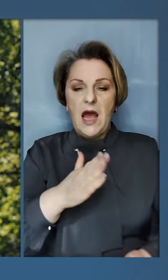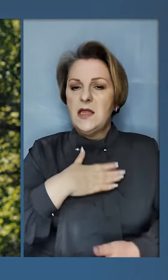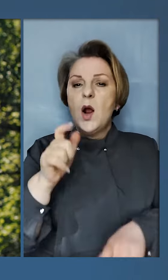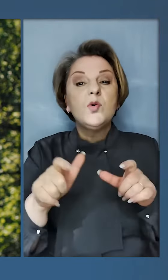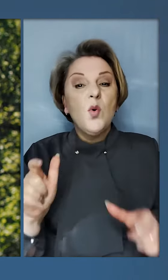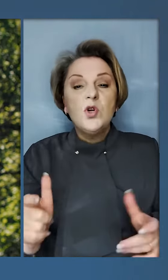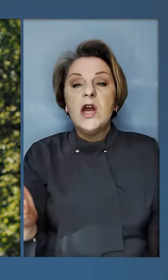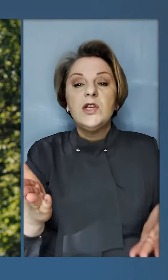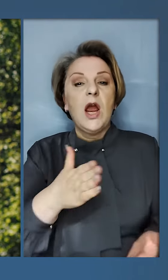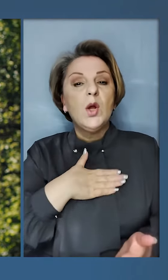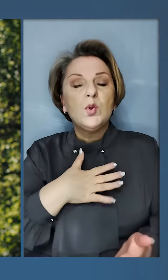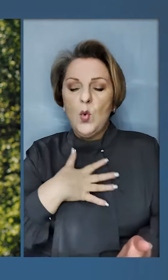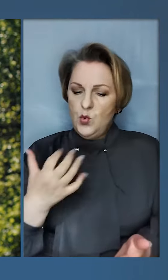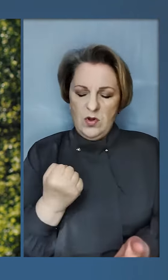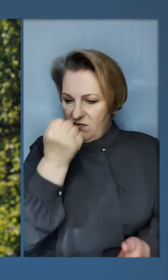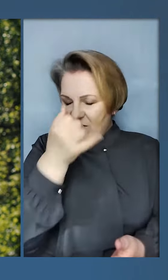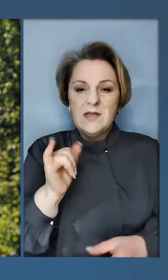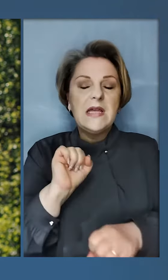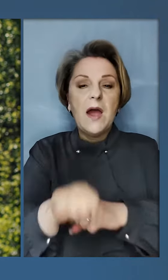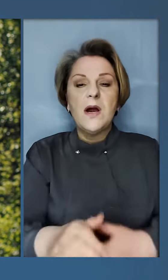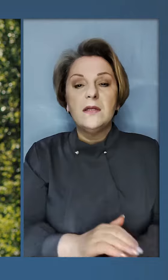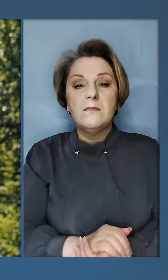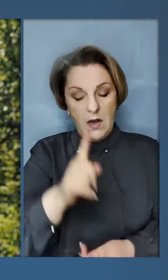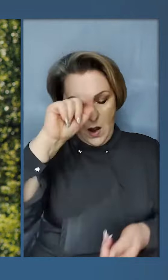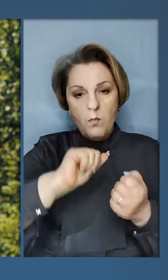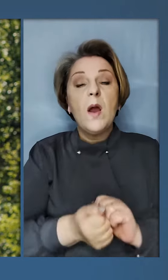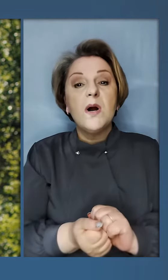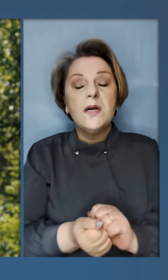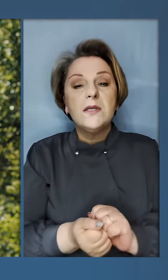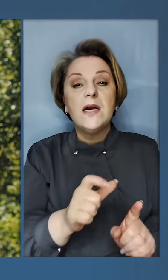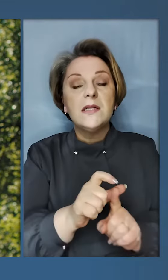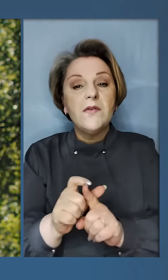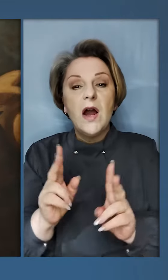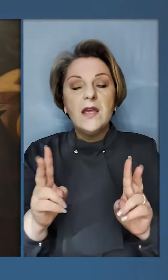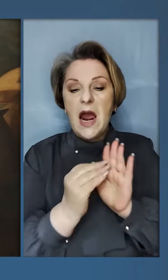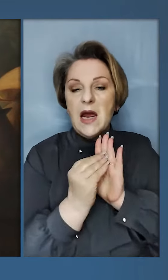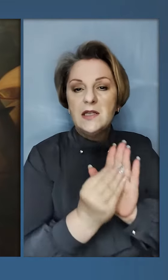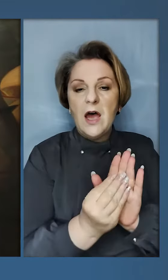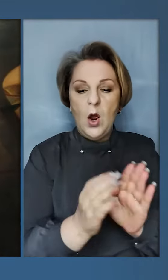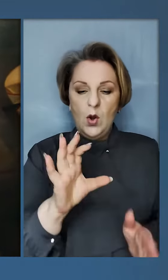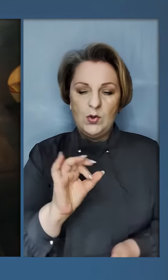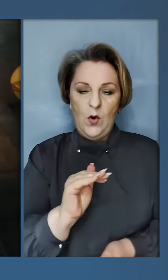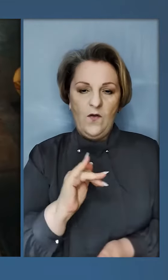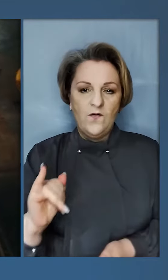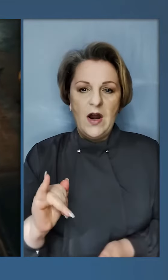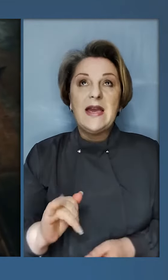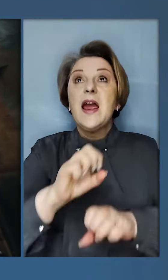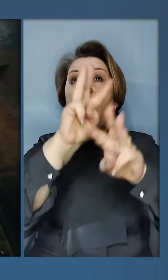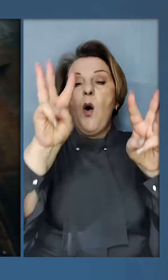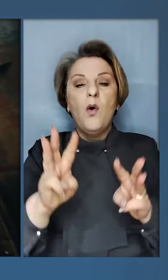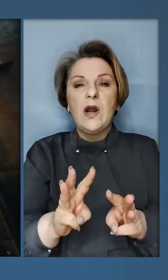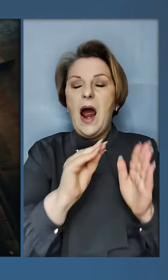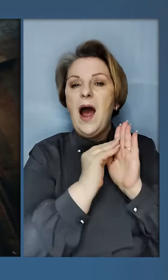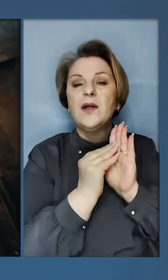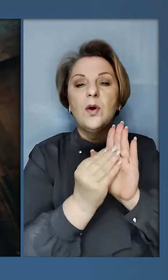землі, наших людей, чий дух не зламати, пам'ятаючи слова, які написані у Софії над